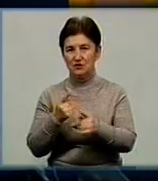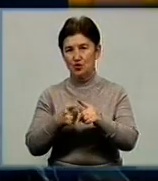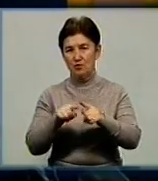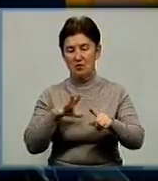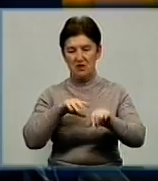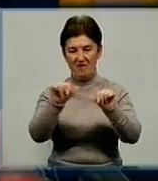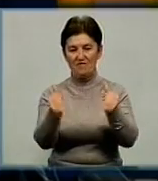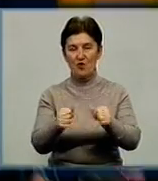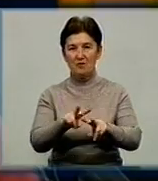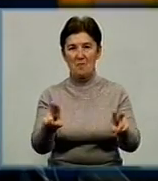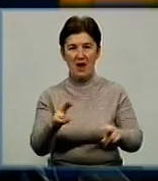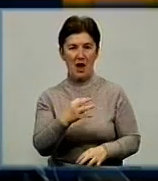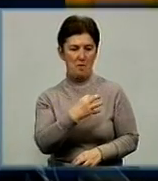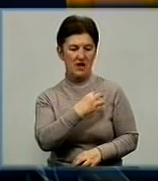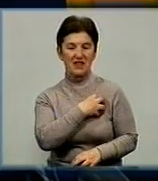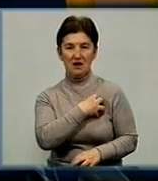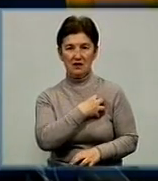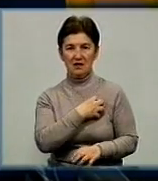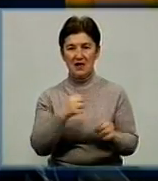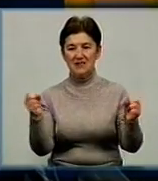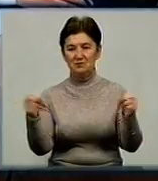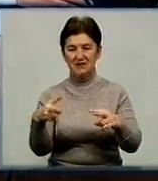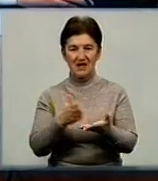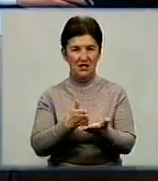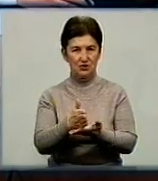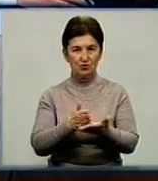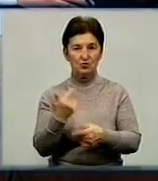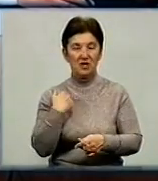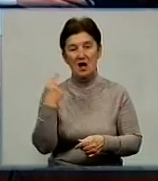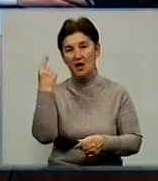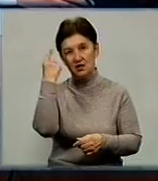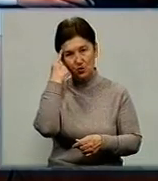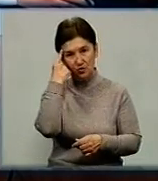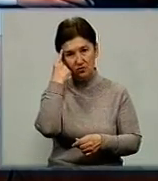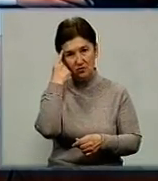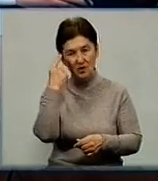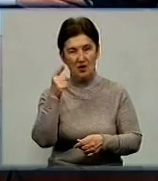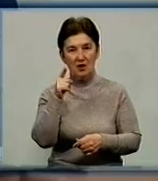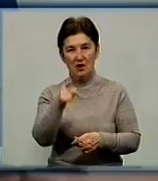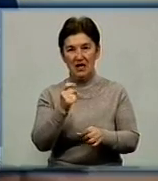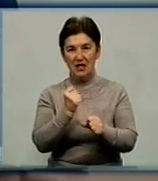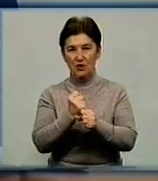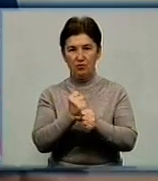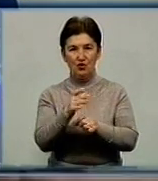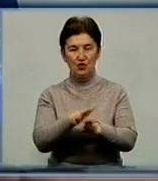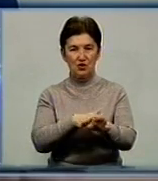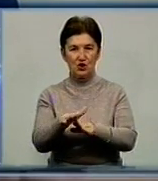відзнака була формою медалі. Зараз займаються відповідні служби. Я думаю, що ми теж цю роботу зробимо. Всі